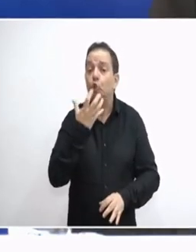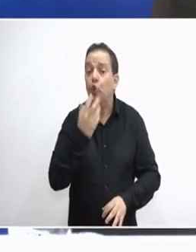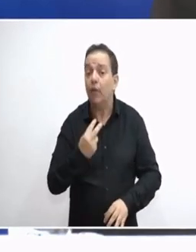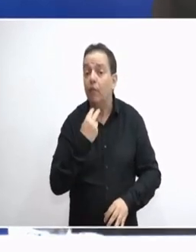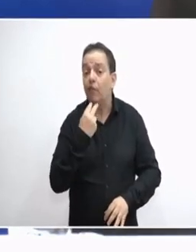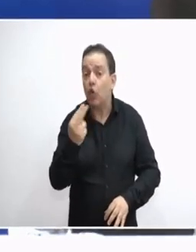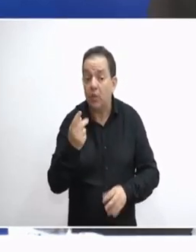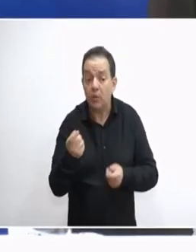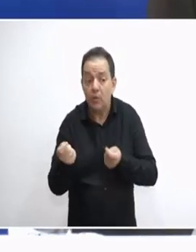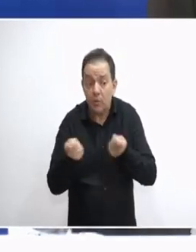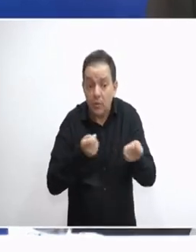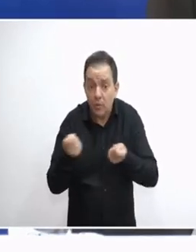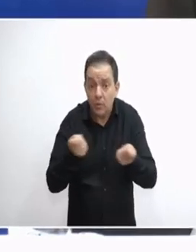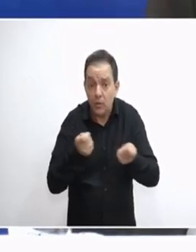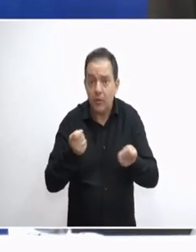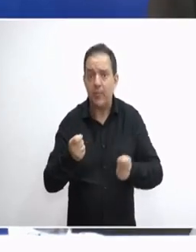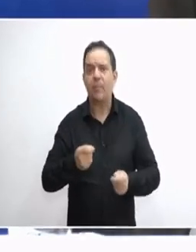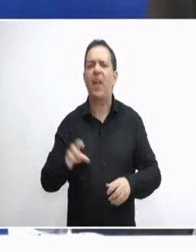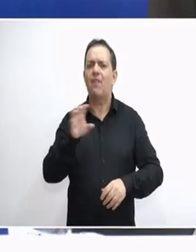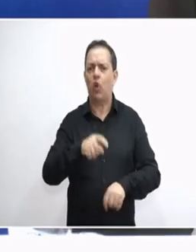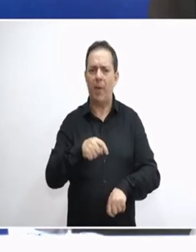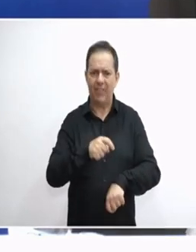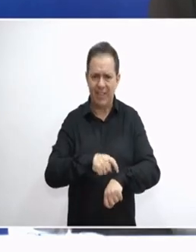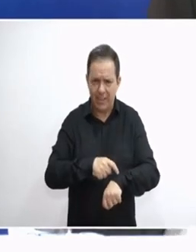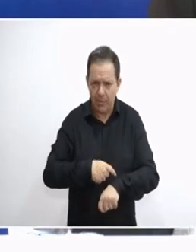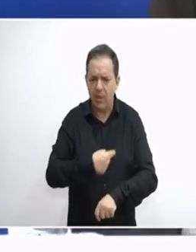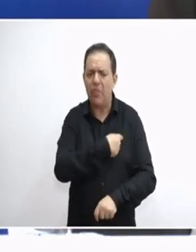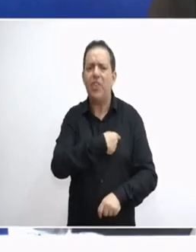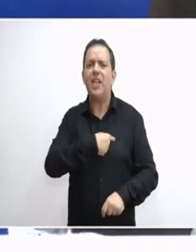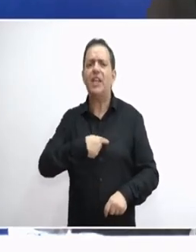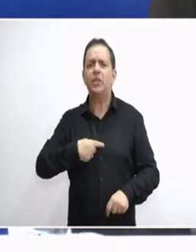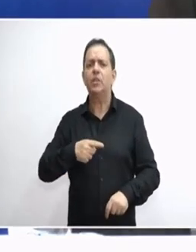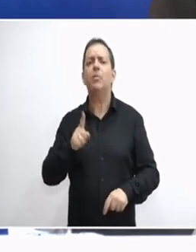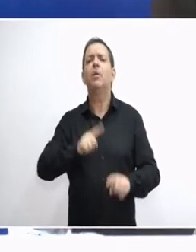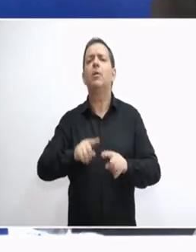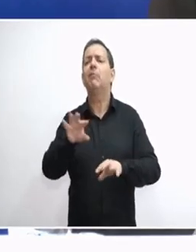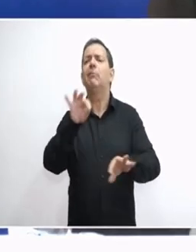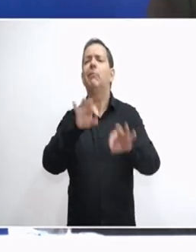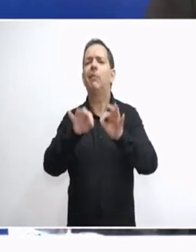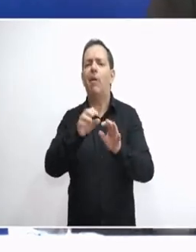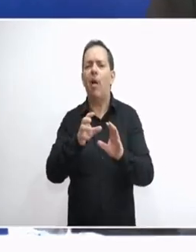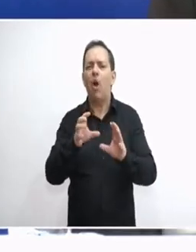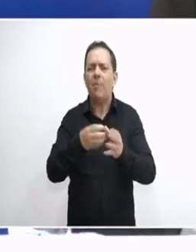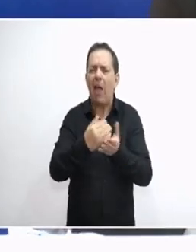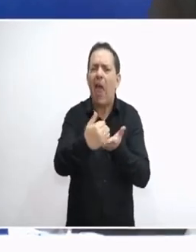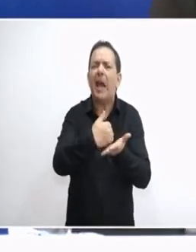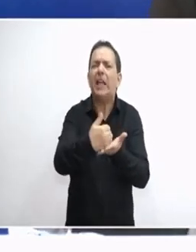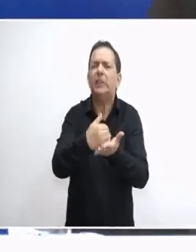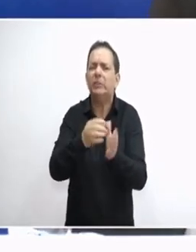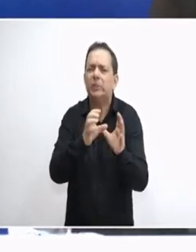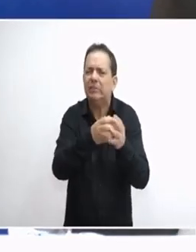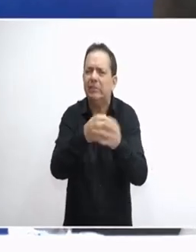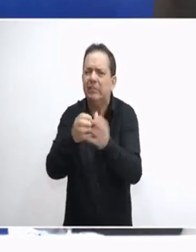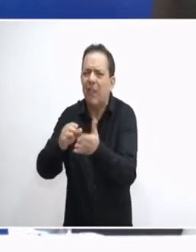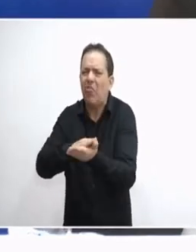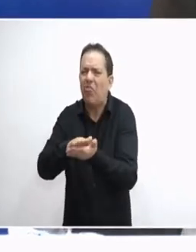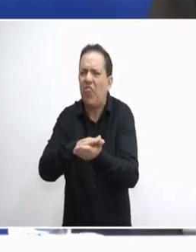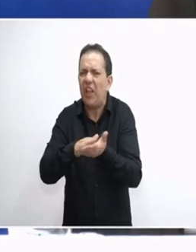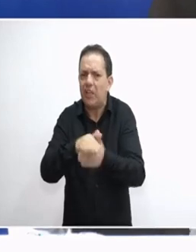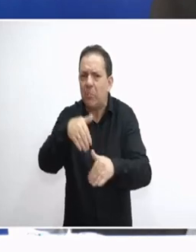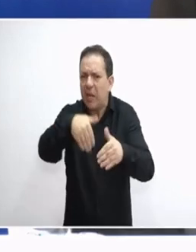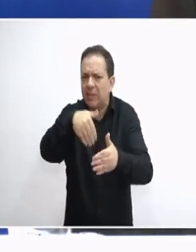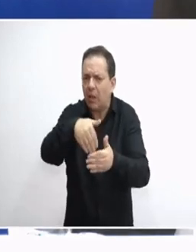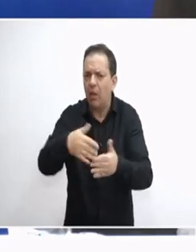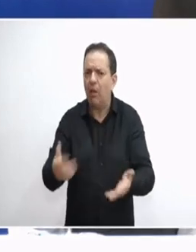να συντονίσει. Μια Ευρώπη που διοικείται αυτή τη στιγμή από μη εκλεγμένους και από σέχτες, που σήμερα αλλάζουν θέσεις και λένε ό,τι θέλουν,